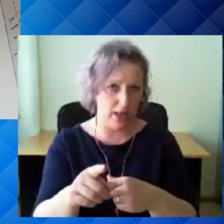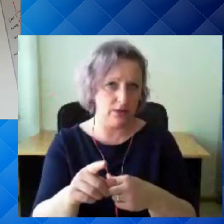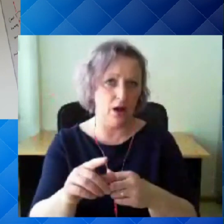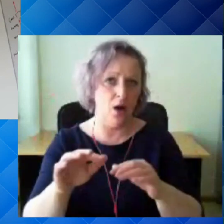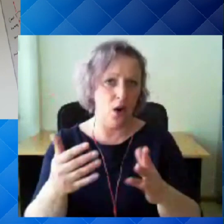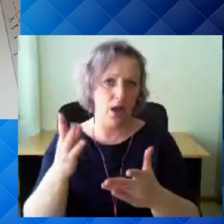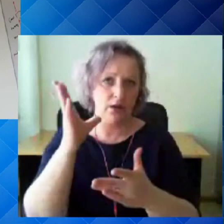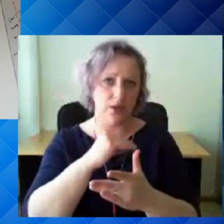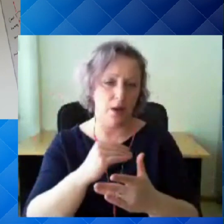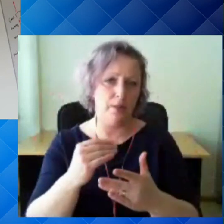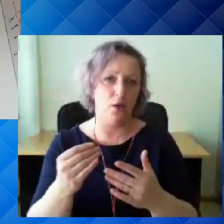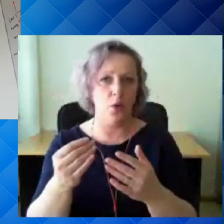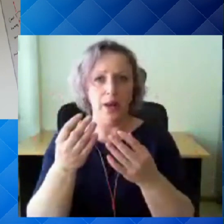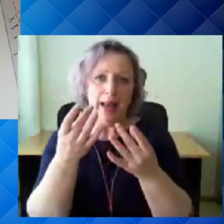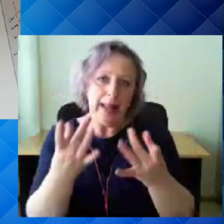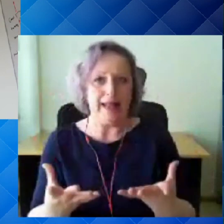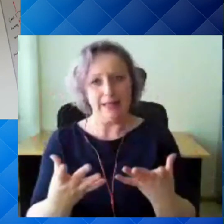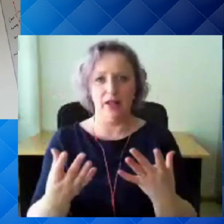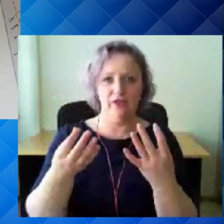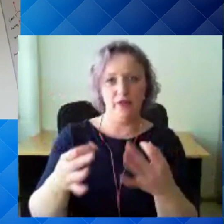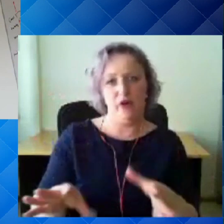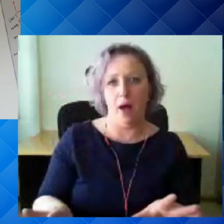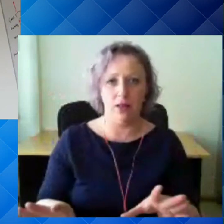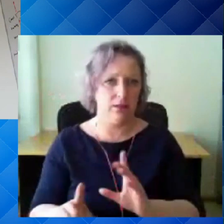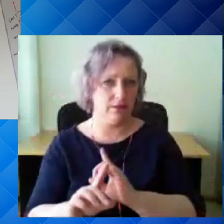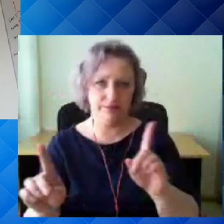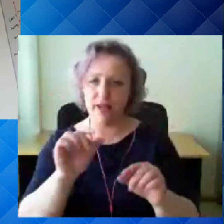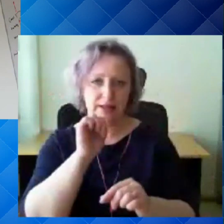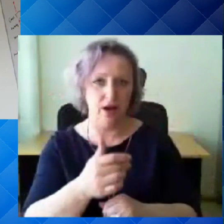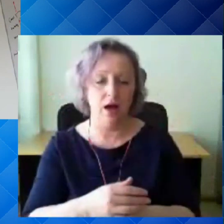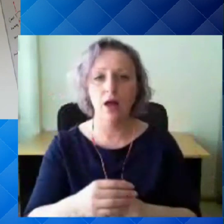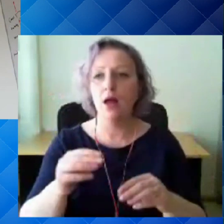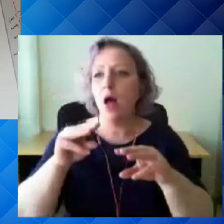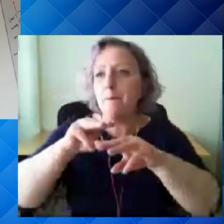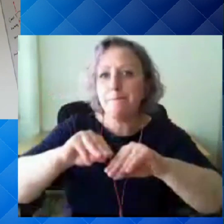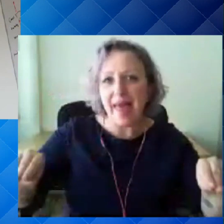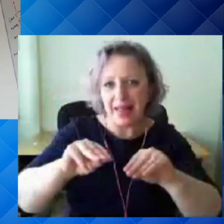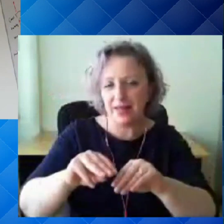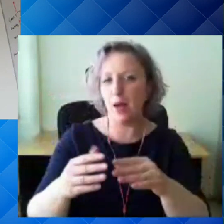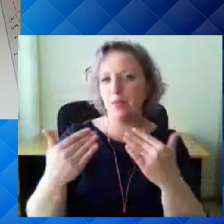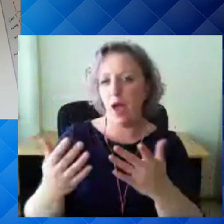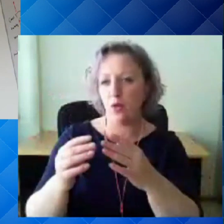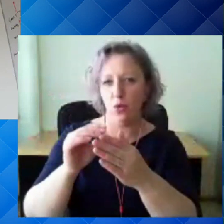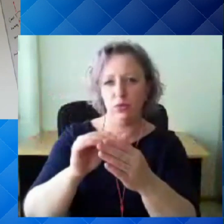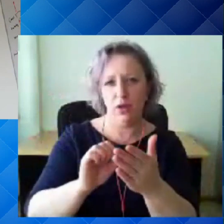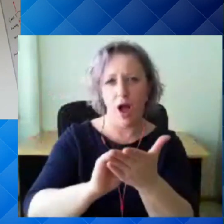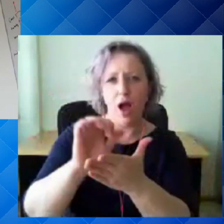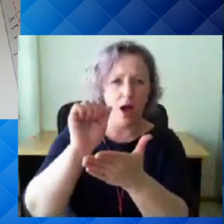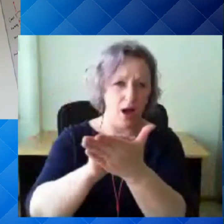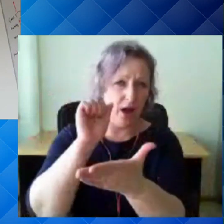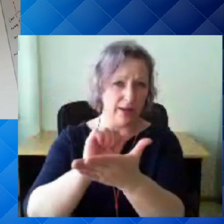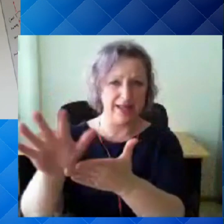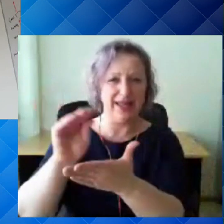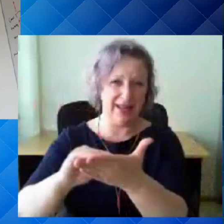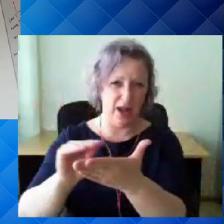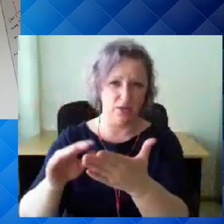nagu lihtsalt te lõdvalt võtma. Ja see, mis nagu meedia kirjutab, see jäägu kindlasti nagu nende südame tunnistusele, et